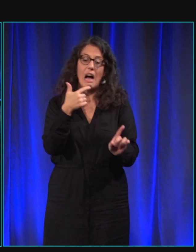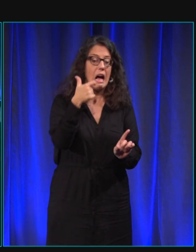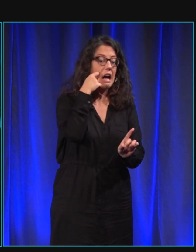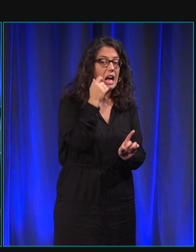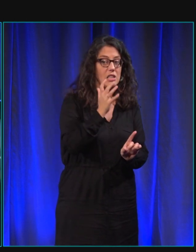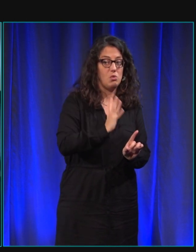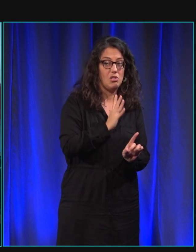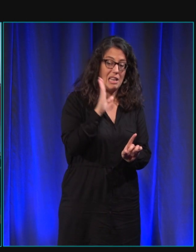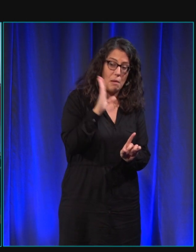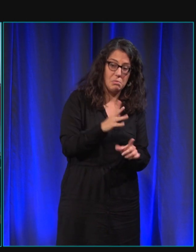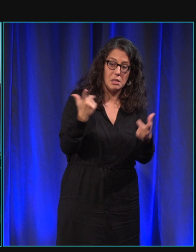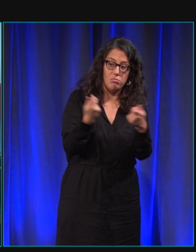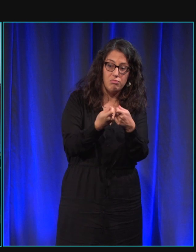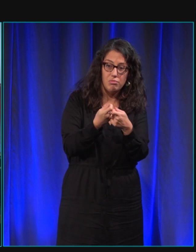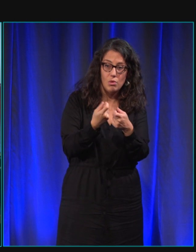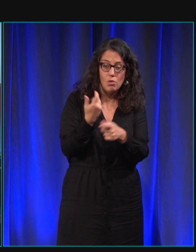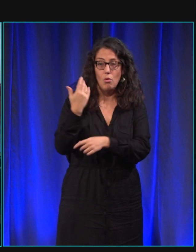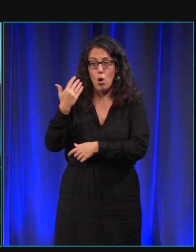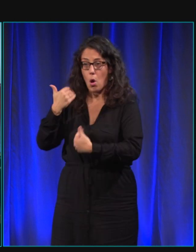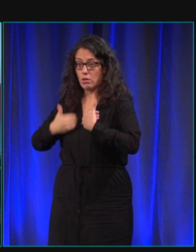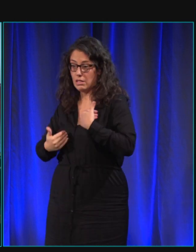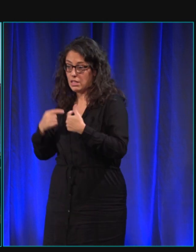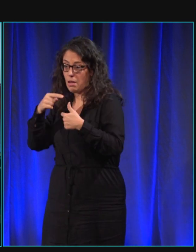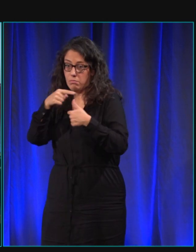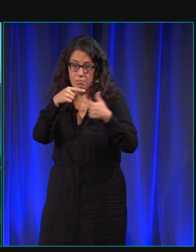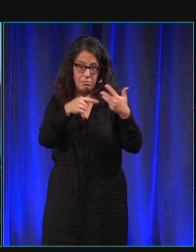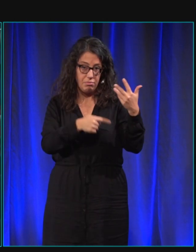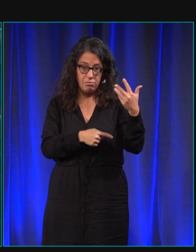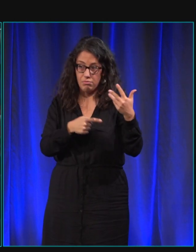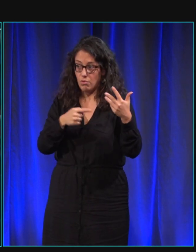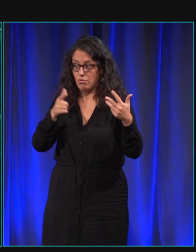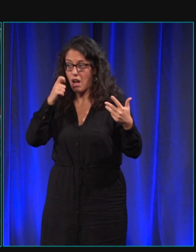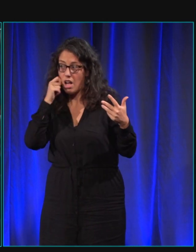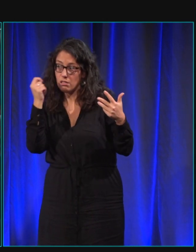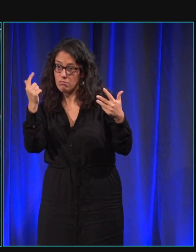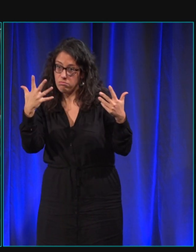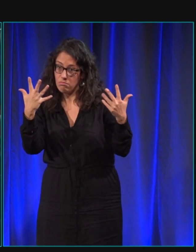c'est pour telle autre c'est telle autre race de chien ou on peut c'est indifférent des choses comme ça